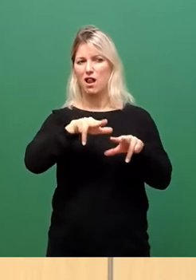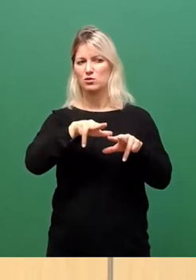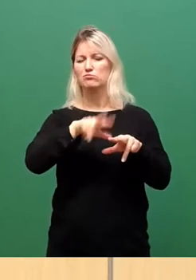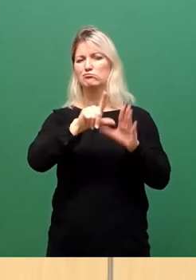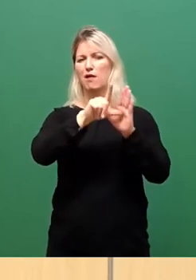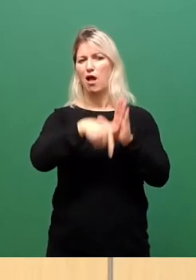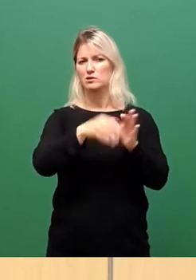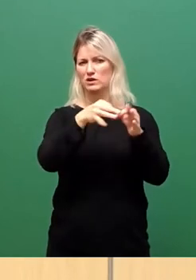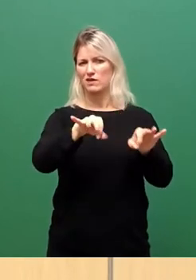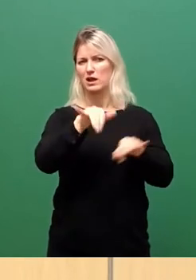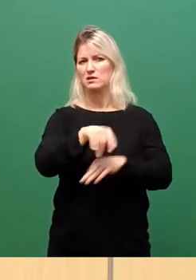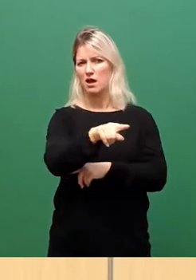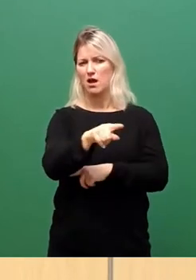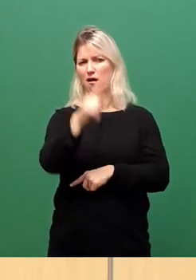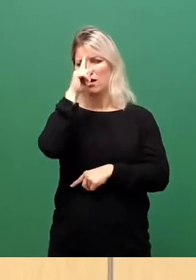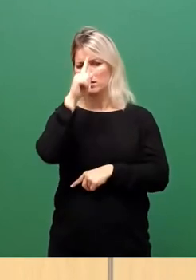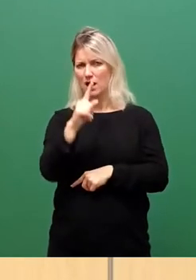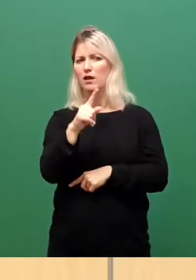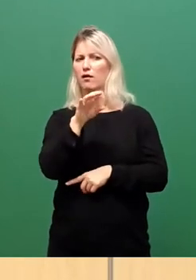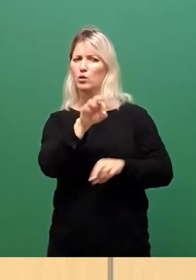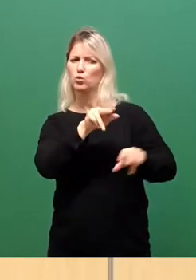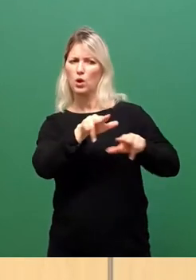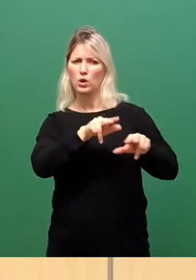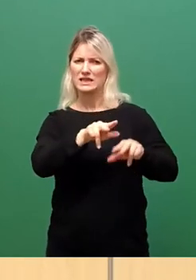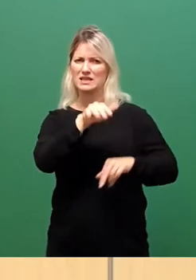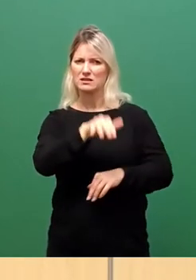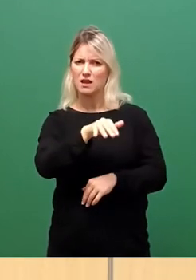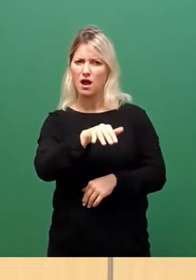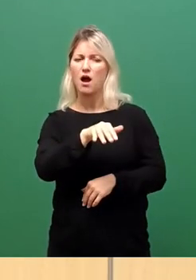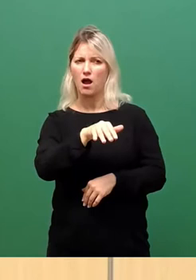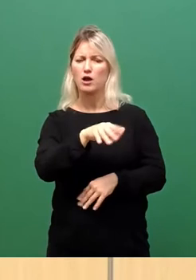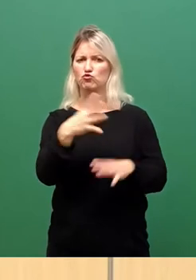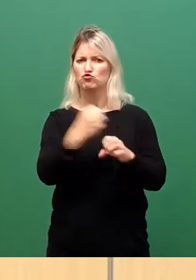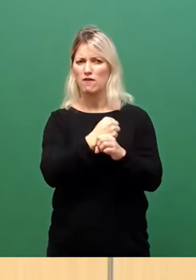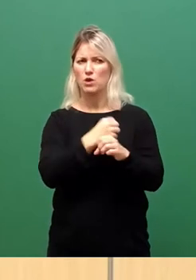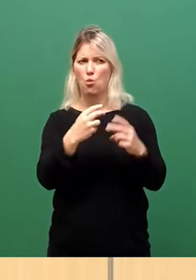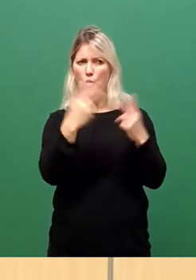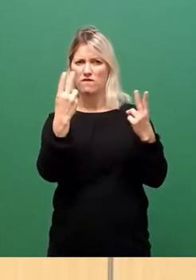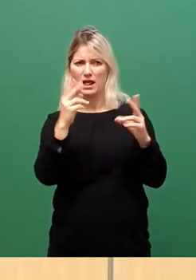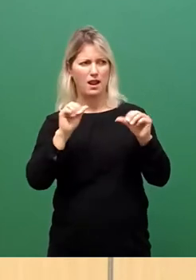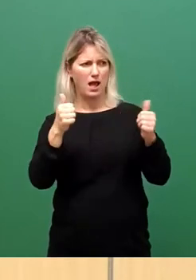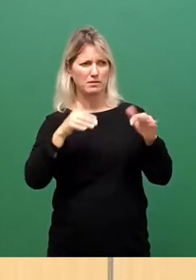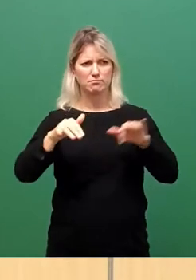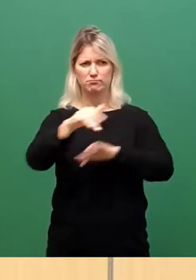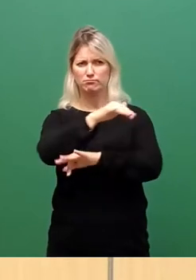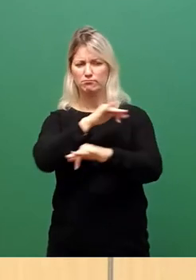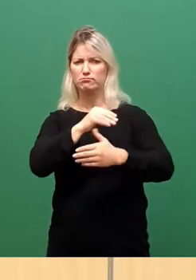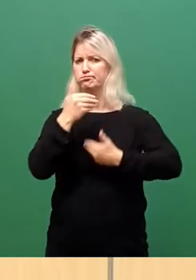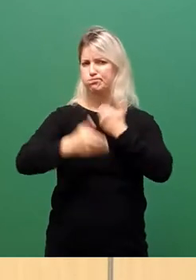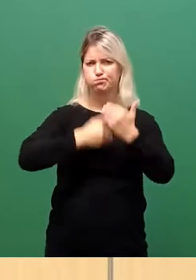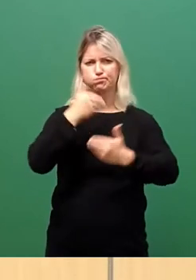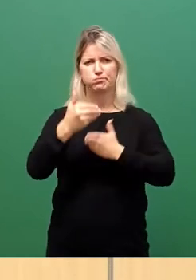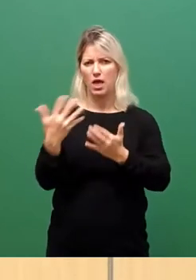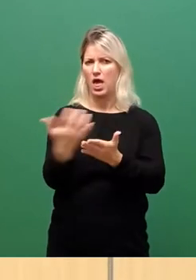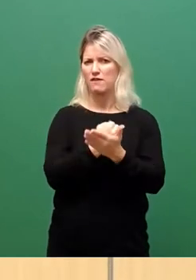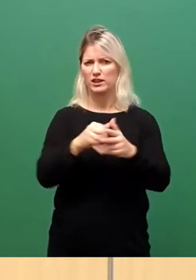sie durchaus gut organisiert ist und in der Lage, das öffentliche Leben in dieser Stadt reibungslos und effektiv zu gestalten, vor